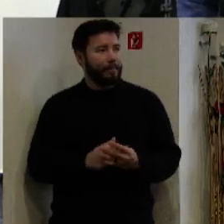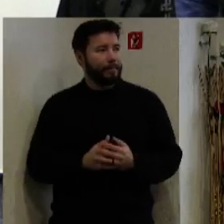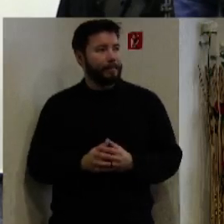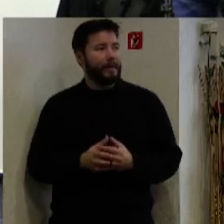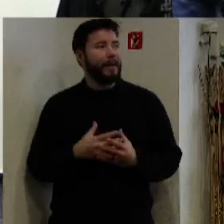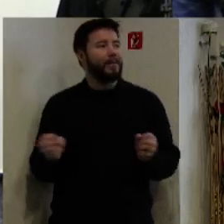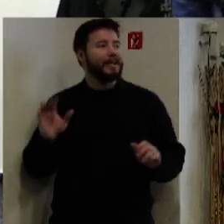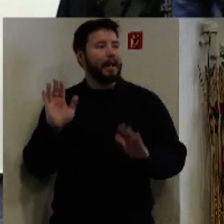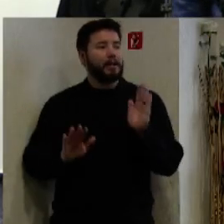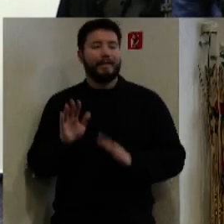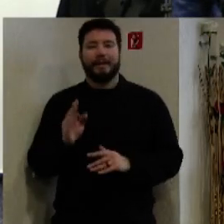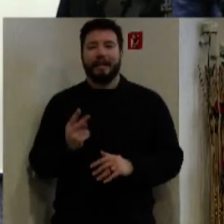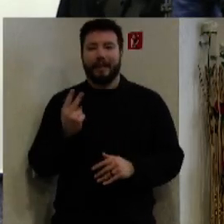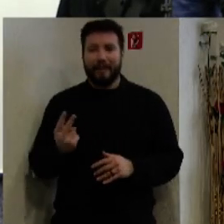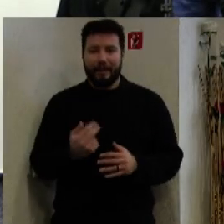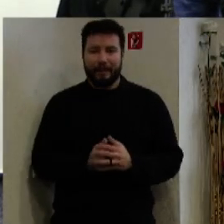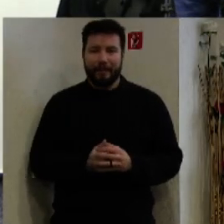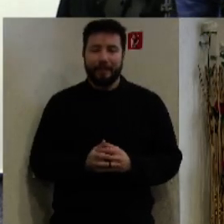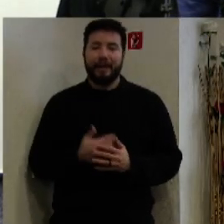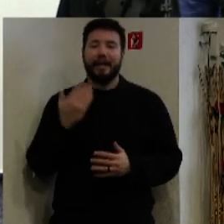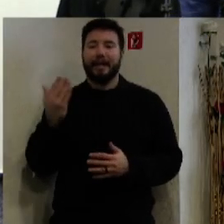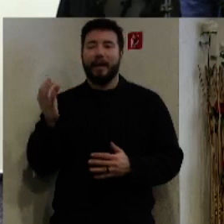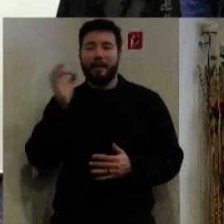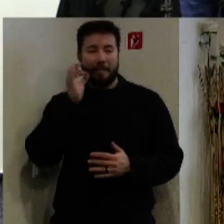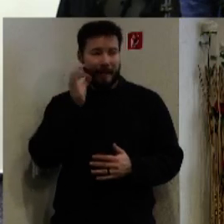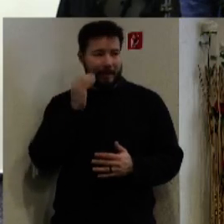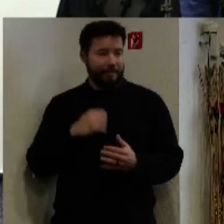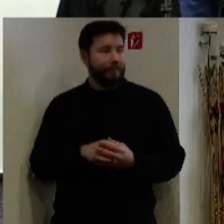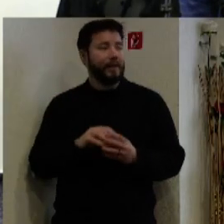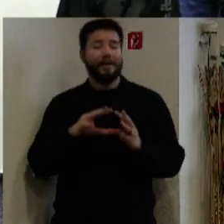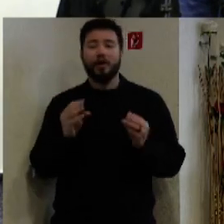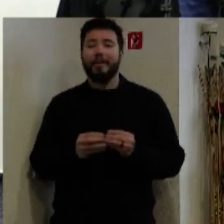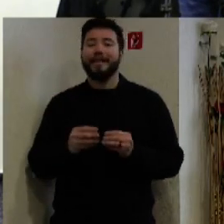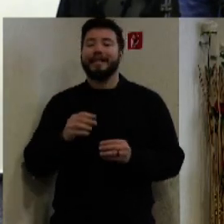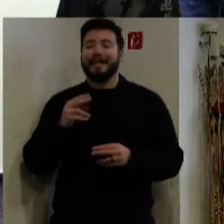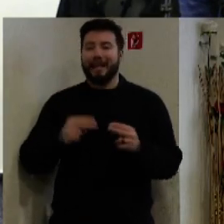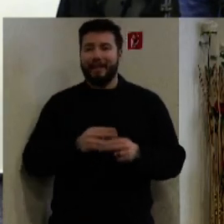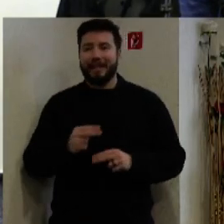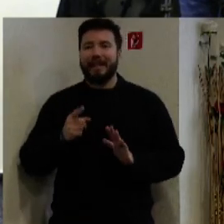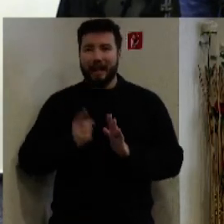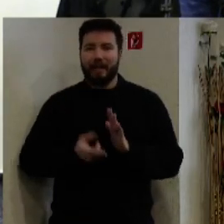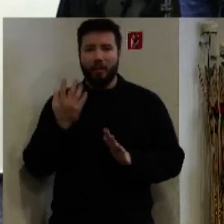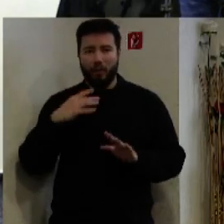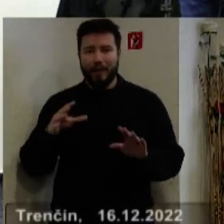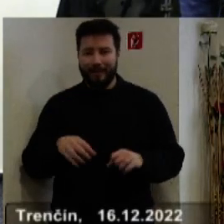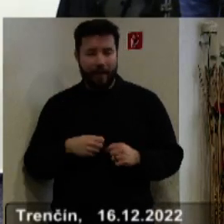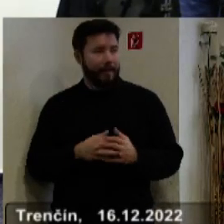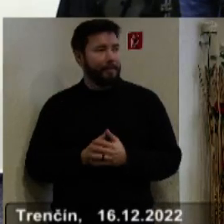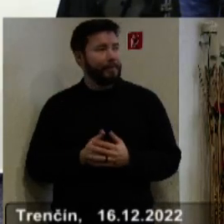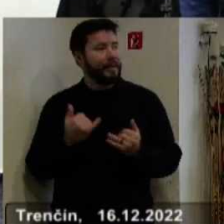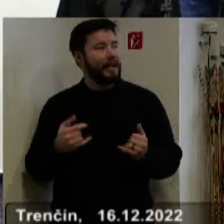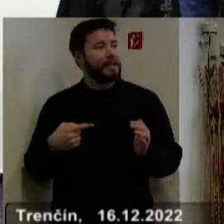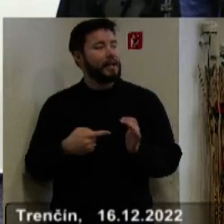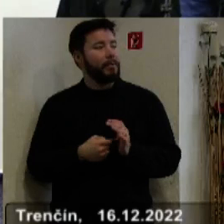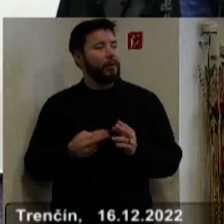nehlasovali 2. Ďakujeme pekne. Toto všeobecne záväzné nariadenie sme schválili. Prejdeme k ďalšiu bodu